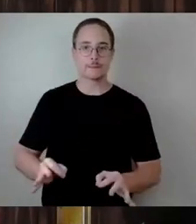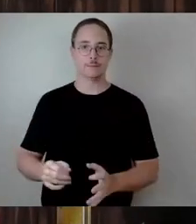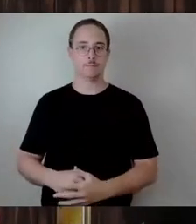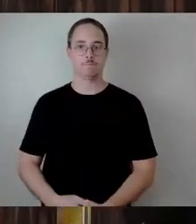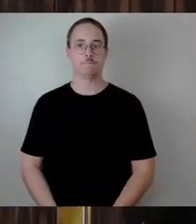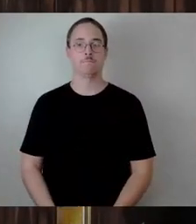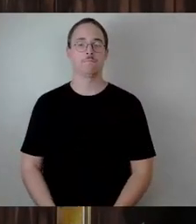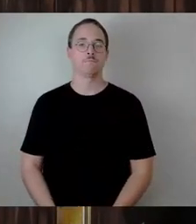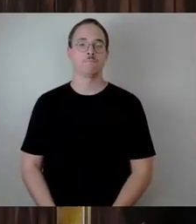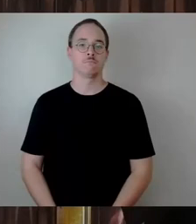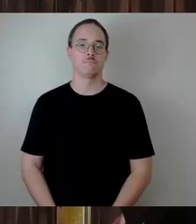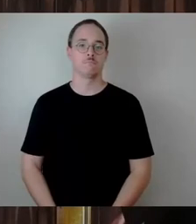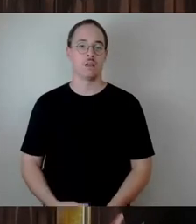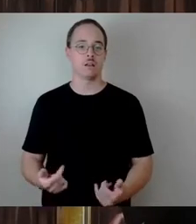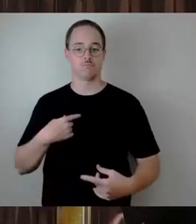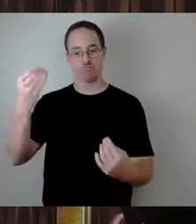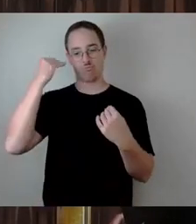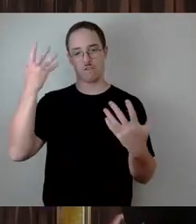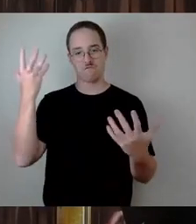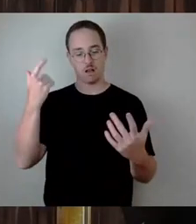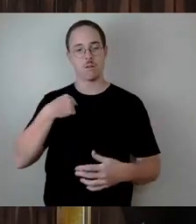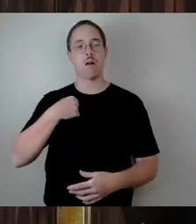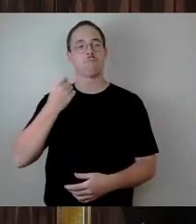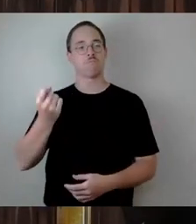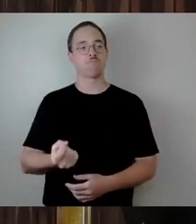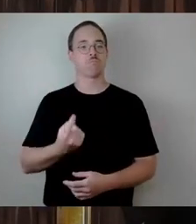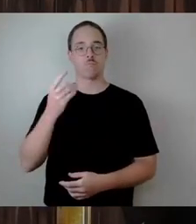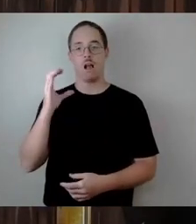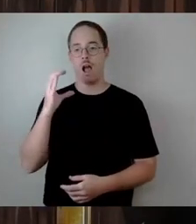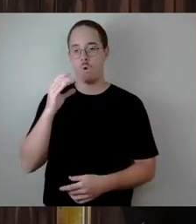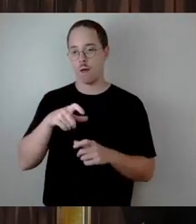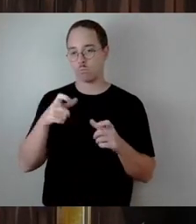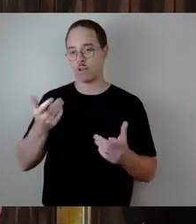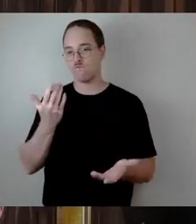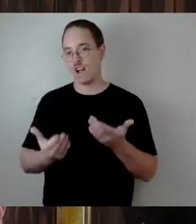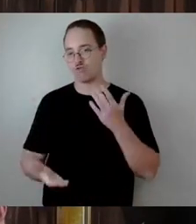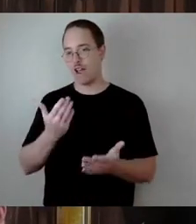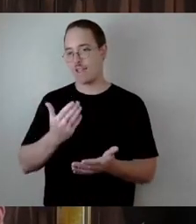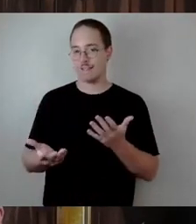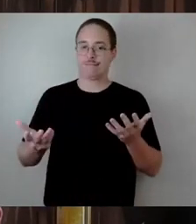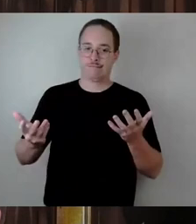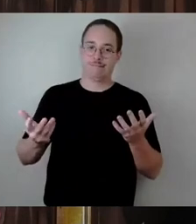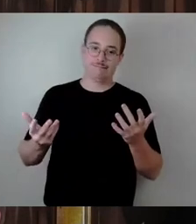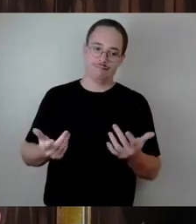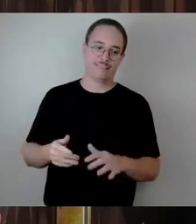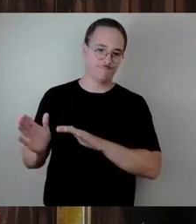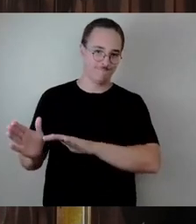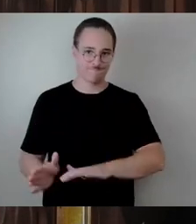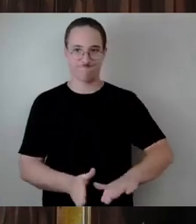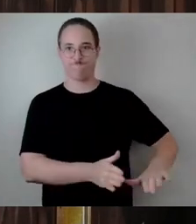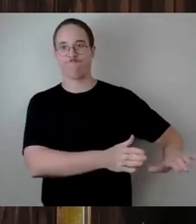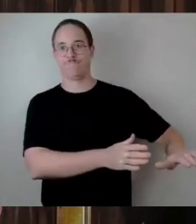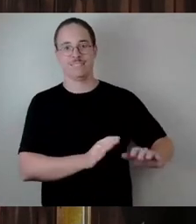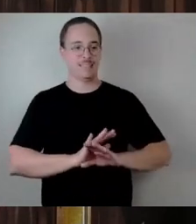dass die Carola-Brücke wahrscheinlich der Vergangenheit angehört und das ist dann wahrscheinlich auch besser, wenn man dort eine Brücke